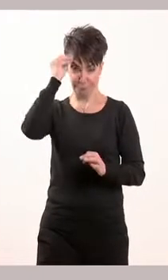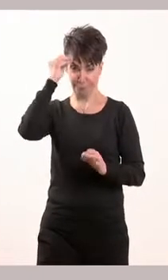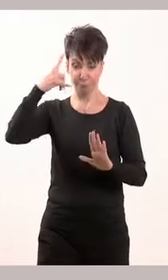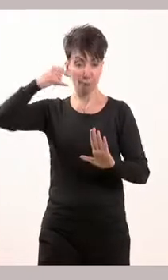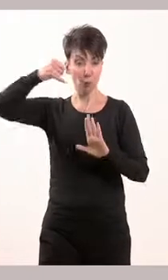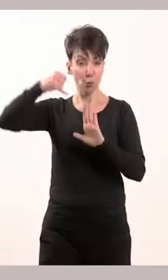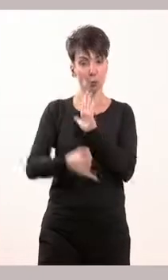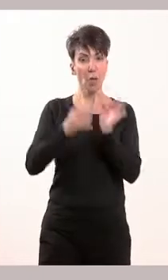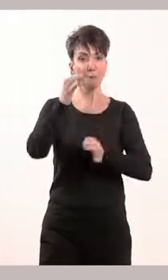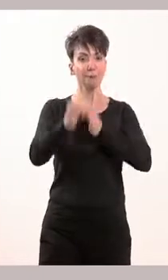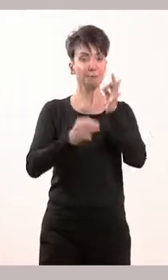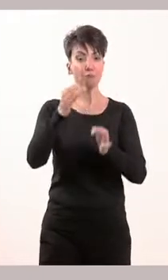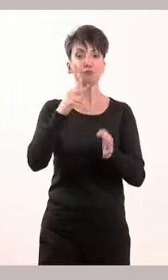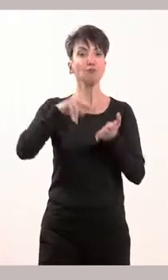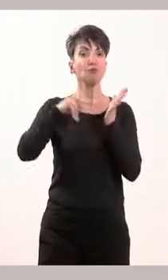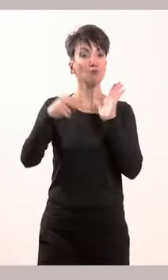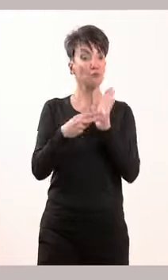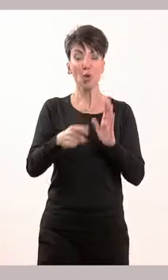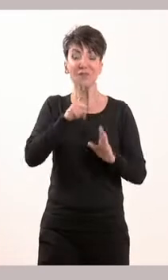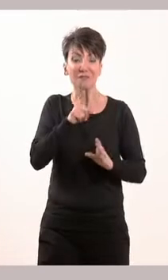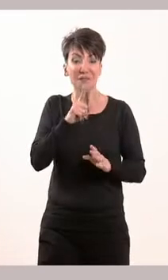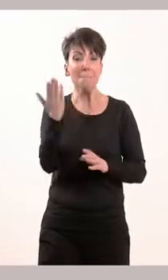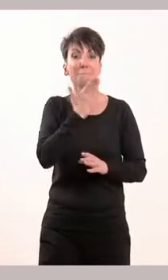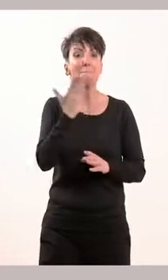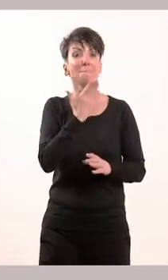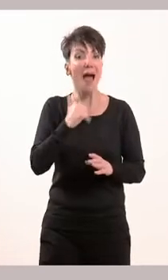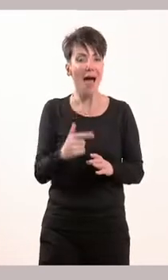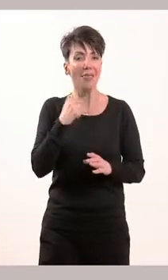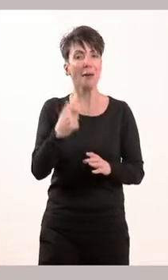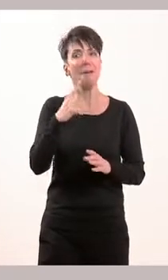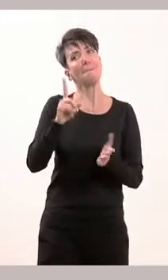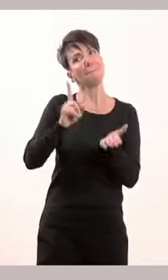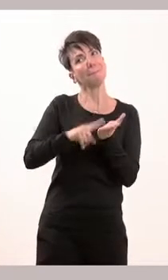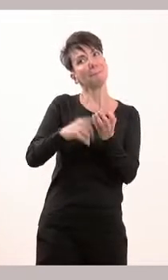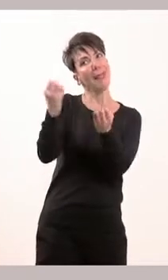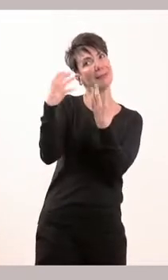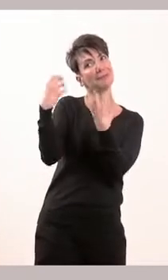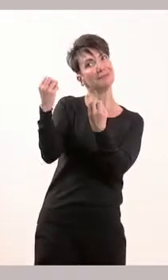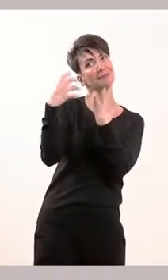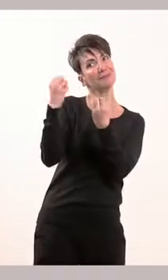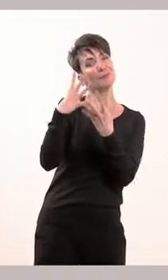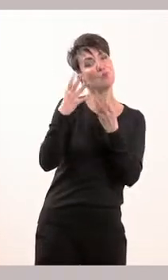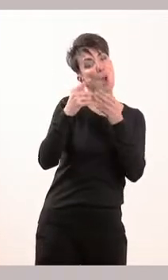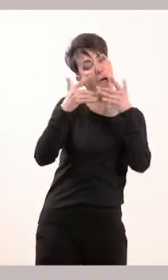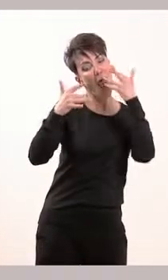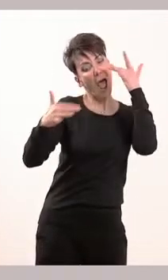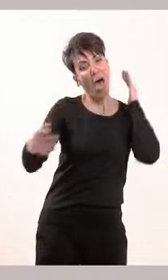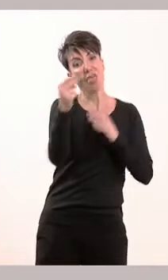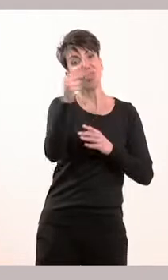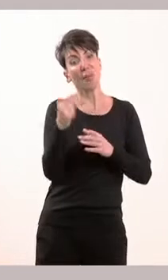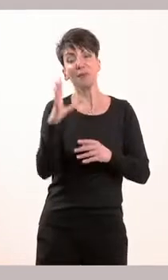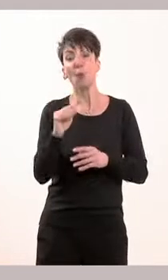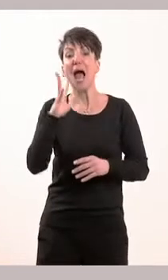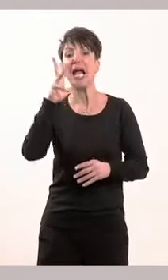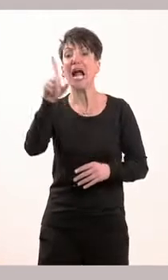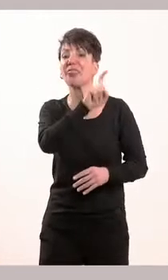έχει έναν ευρύτερο στόχο, εκτός από το να μας διδάξει πράγματα τα οποία αφορούν στην